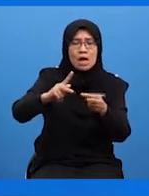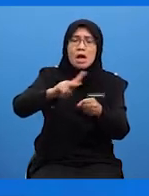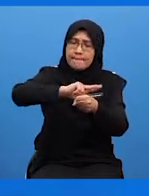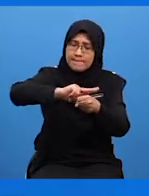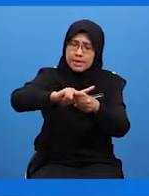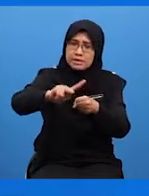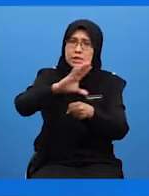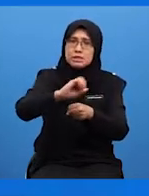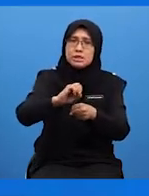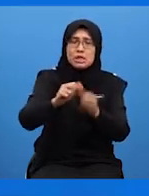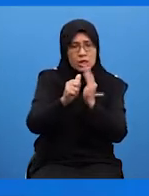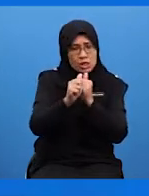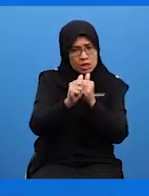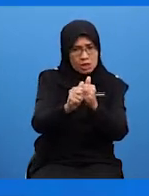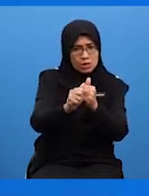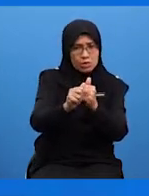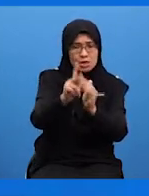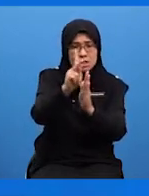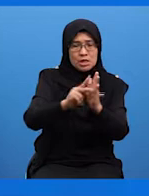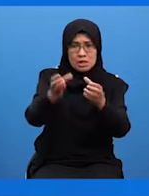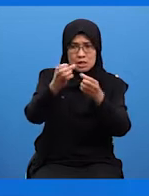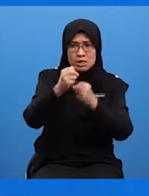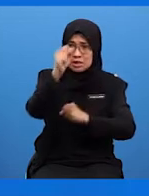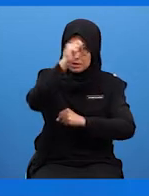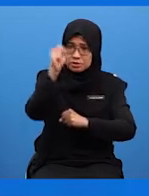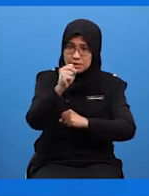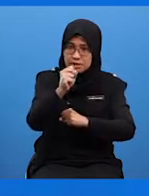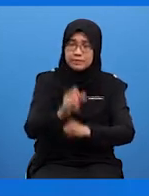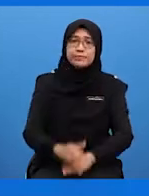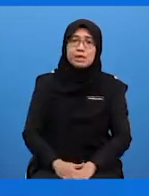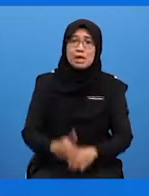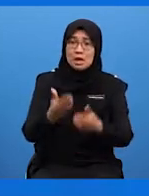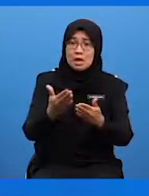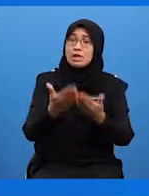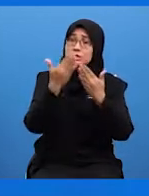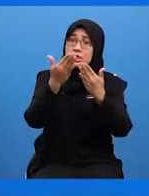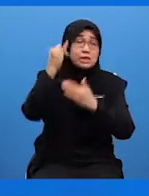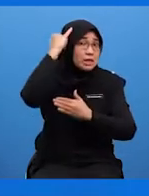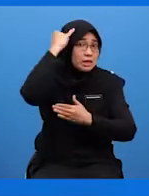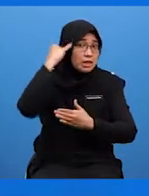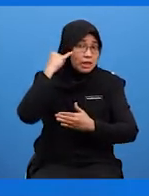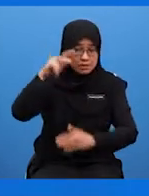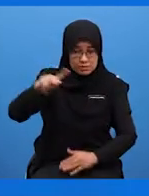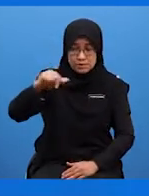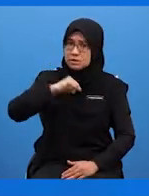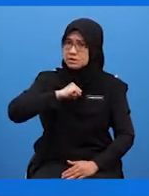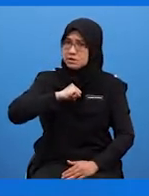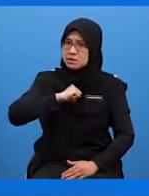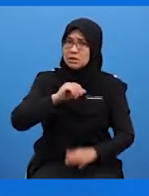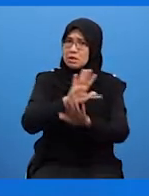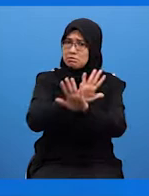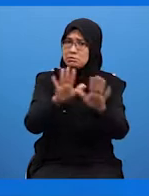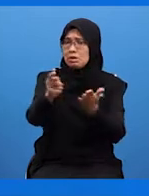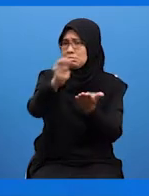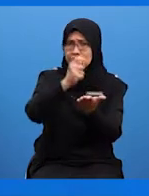menepati kehendak soalan Dan pastinya penulisan ini merupakan cadangan idea pelajar sendiri No cetak